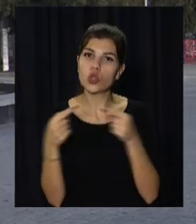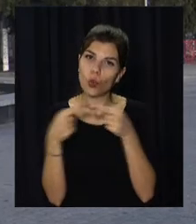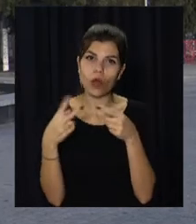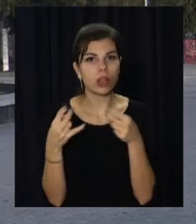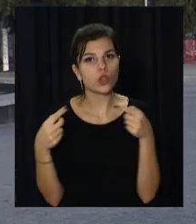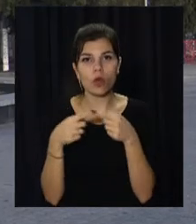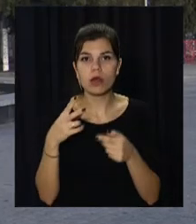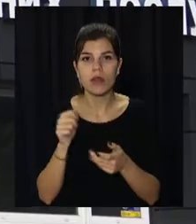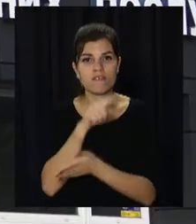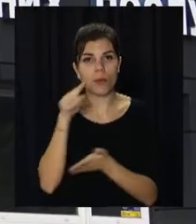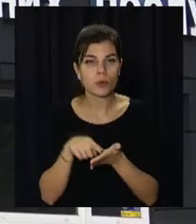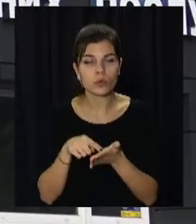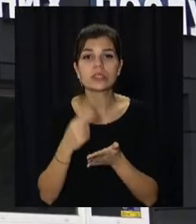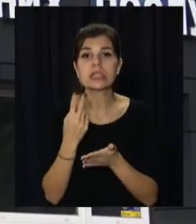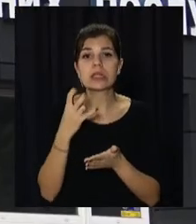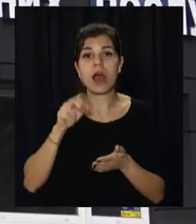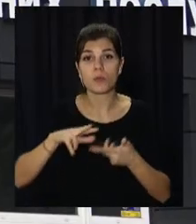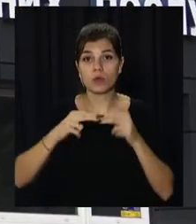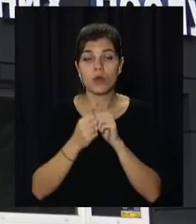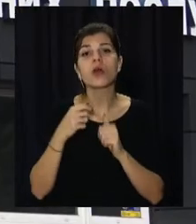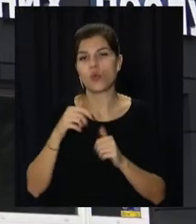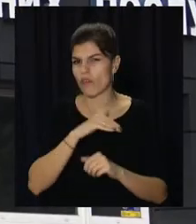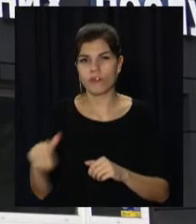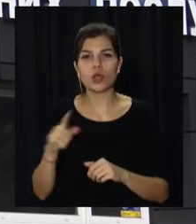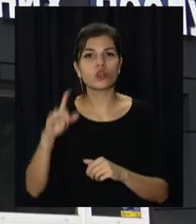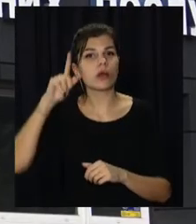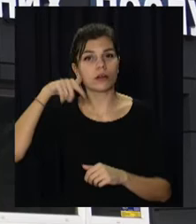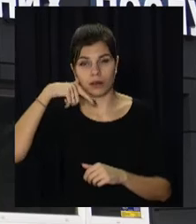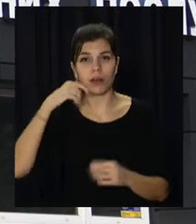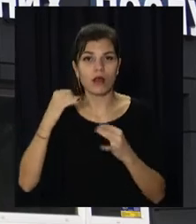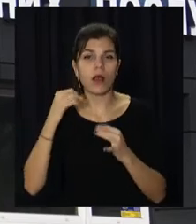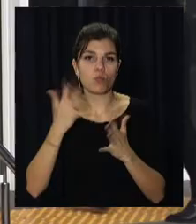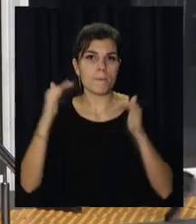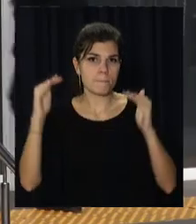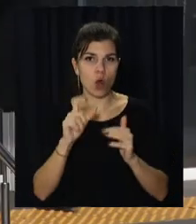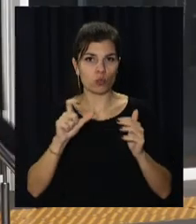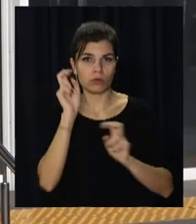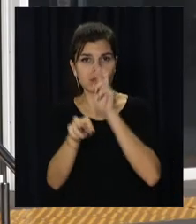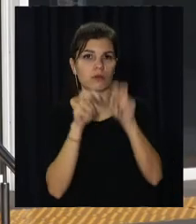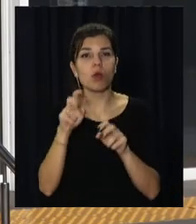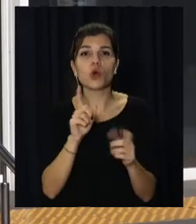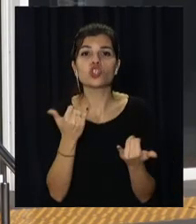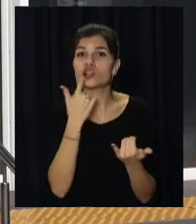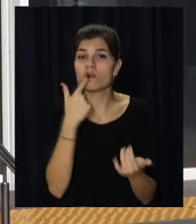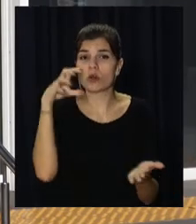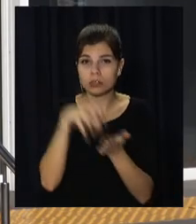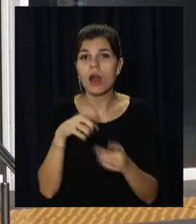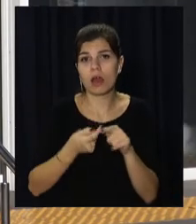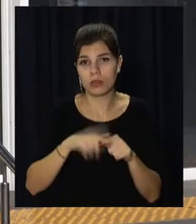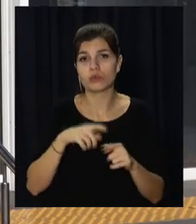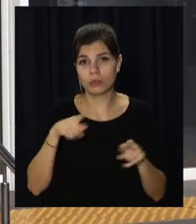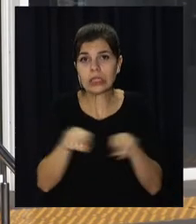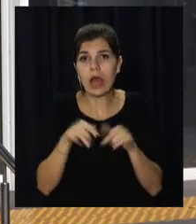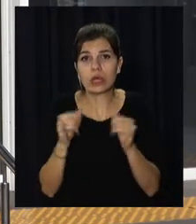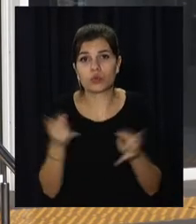телефонна консультація має зменшити скупчення відвідувачів. Це важливо в умовах червоної зони карантину, у якій наразі перебуває Дніпропетровщина.